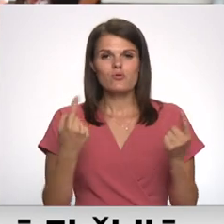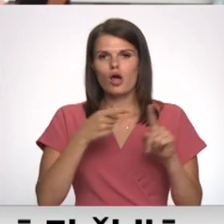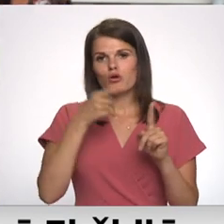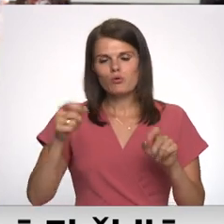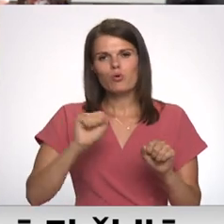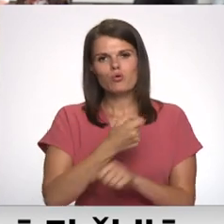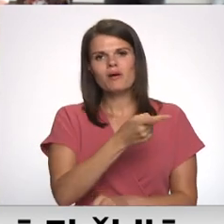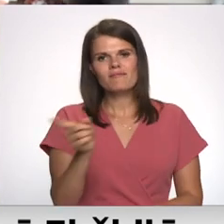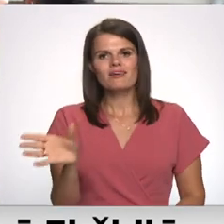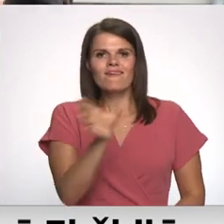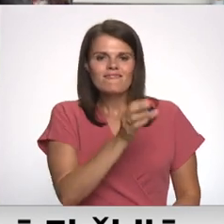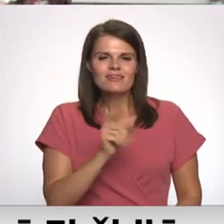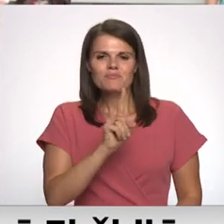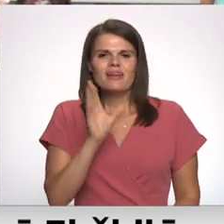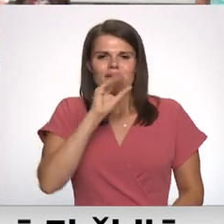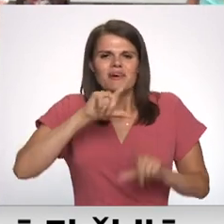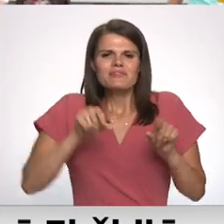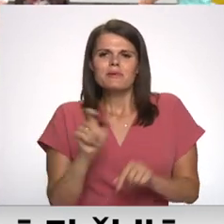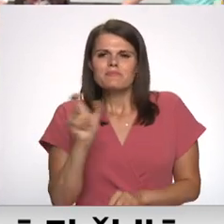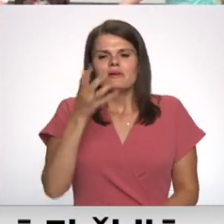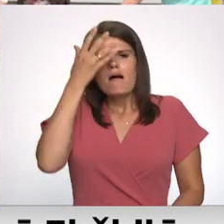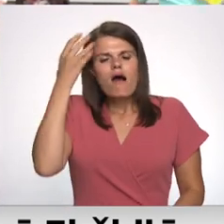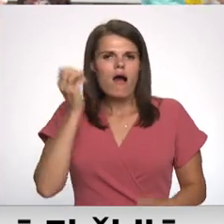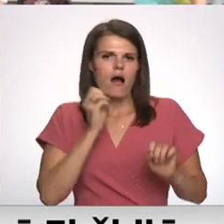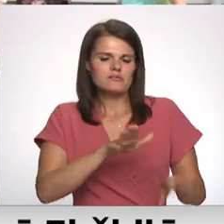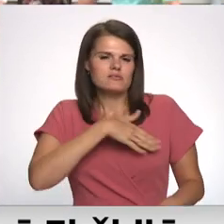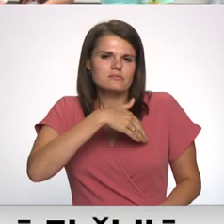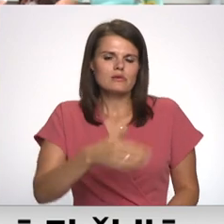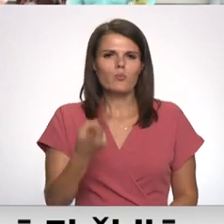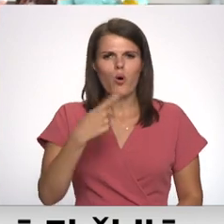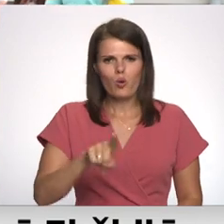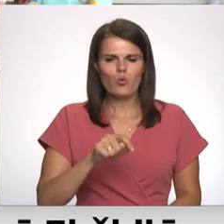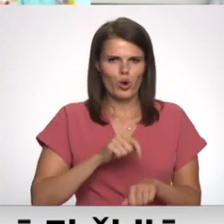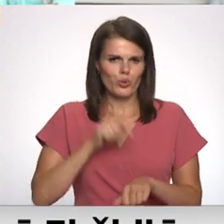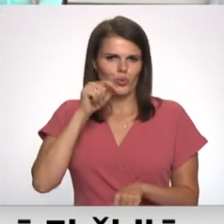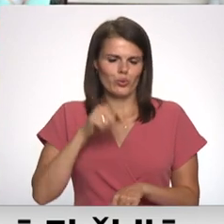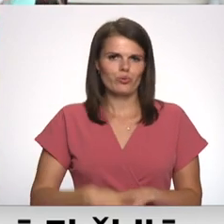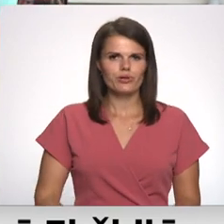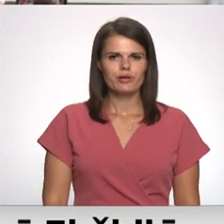tomēr viņiem visiem ir iespēja kaut uz brīdi aizmirst tā sāpes, ko viņiem nākas izjust.